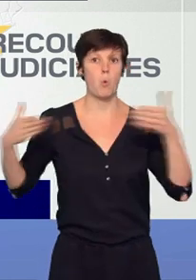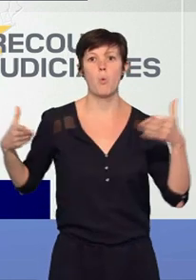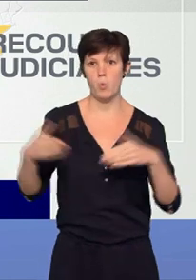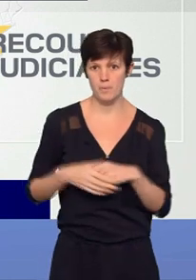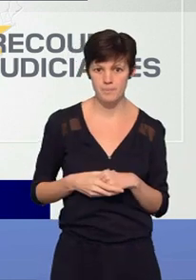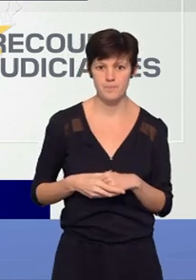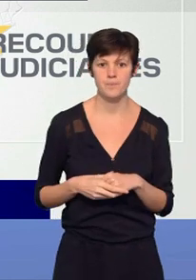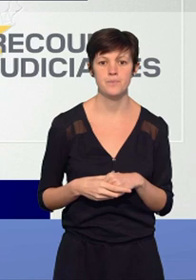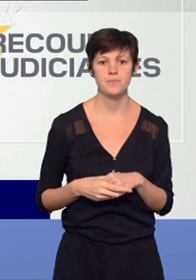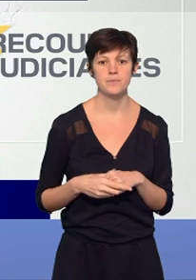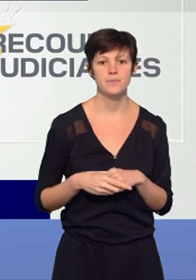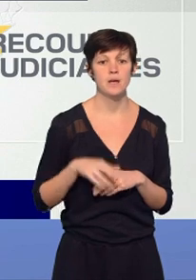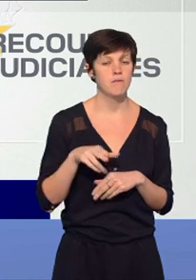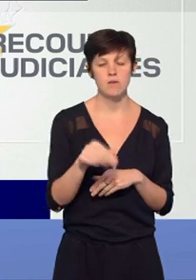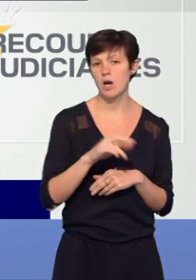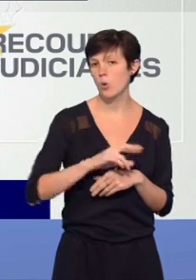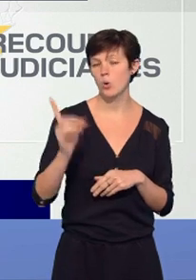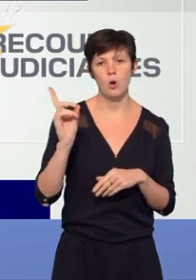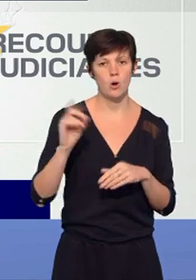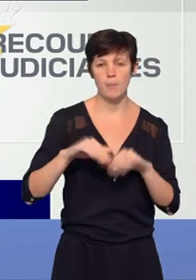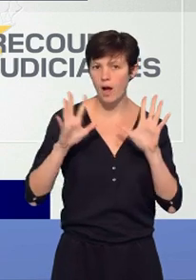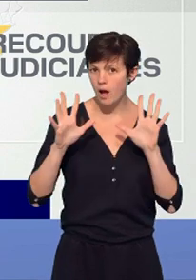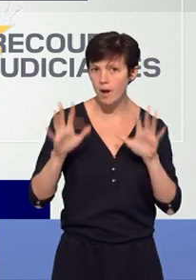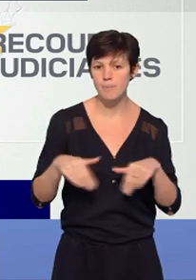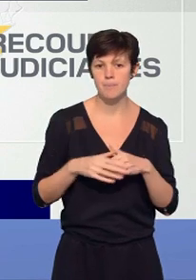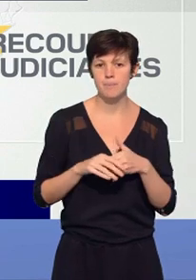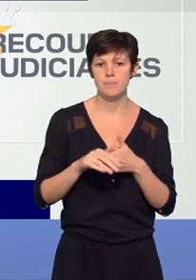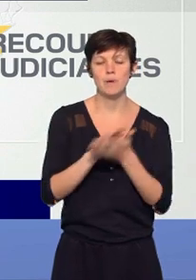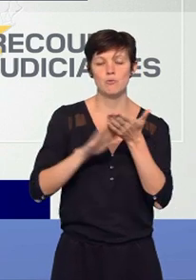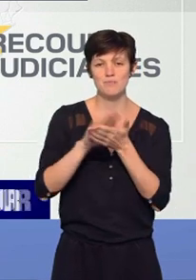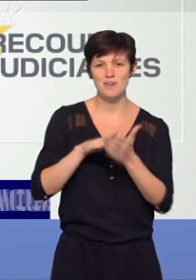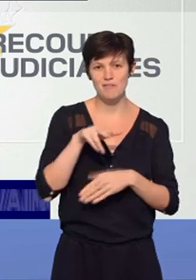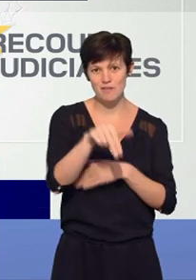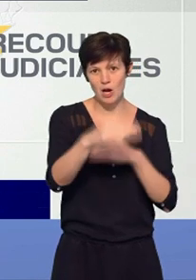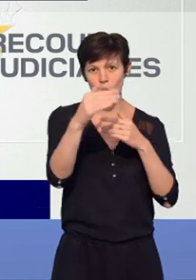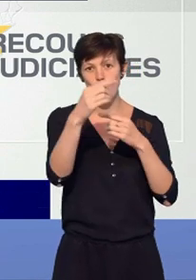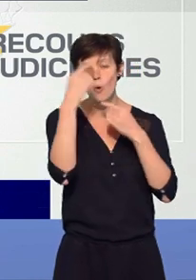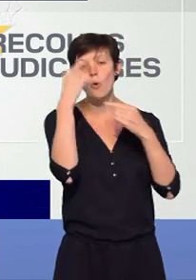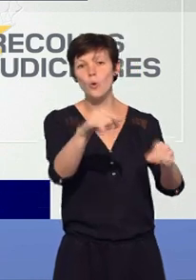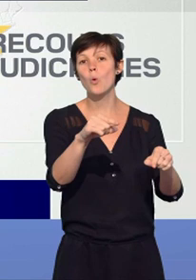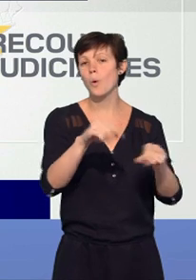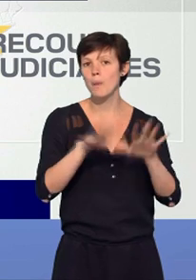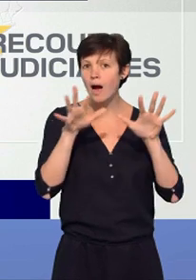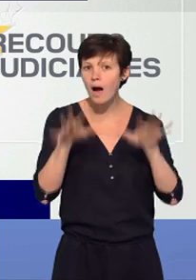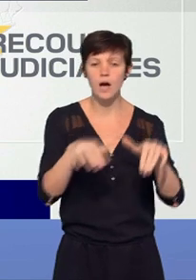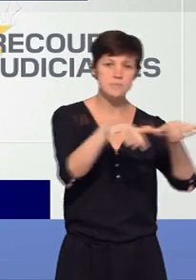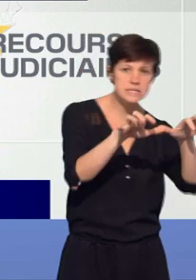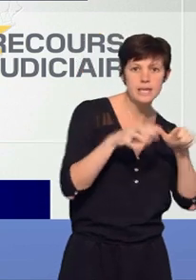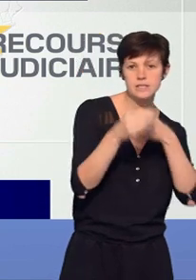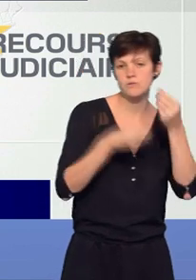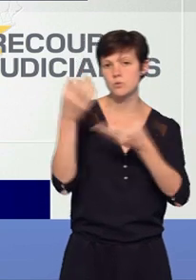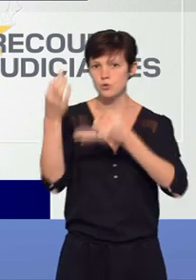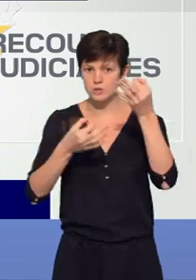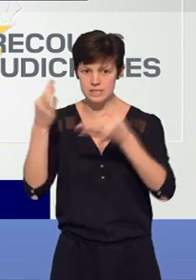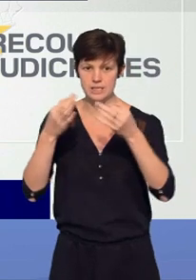niveaux, au niveau local, fédéral, des États américains tout d'abord, des recours administratifs ou encore des recours judiciaires. Certains États